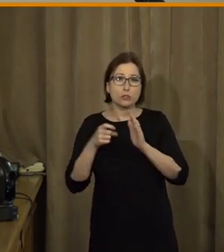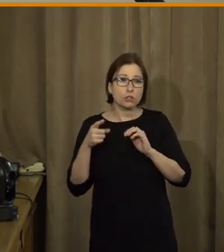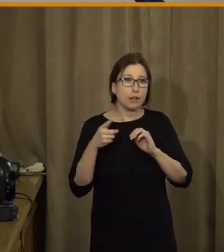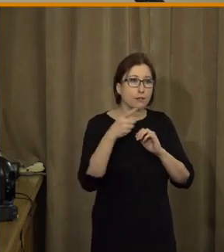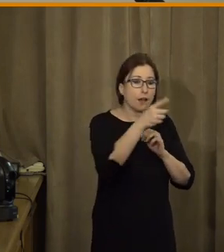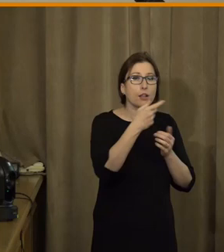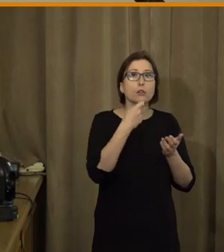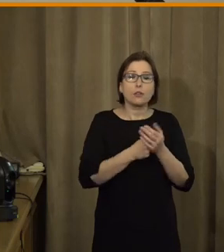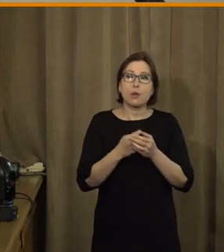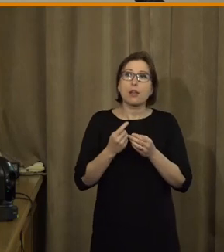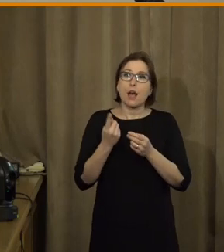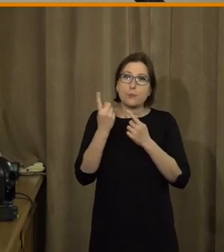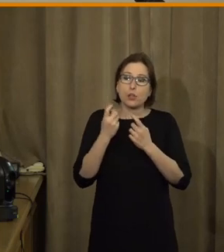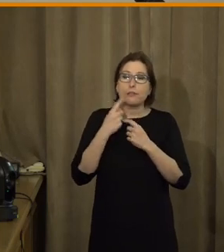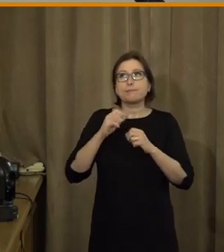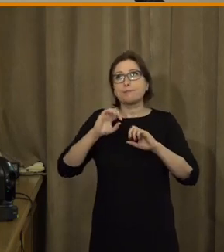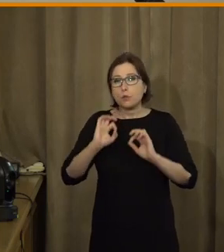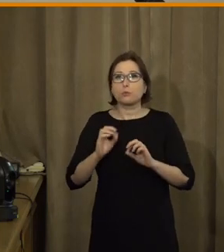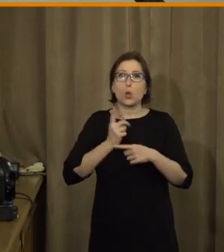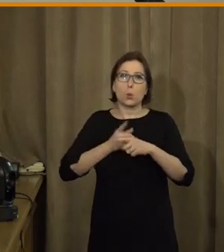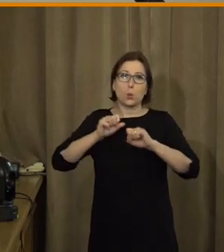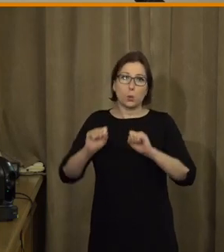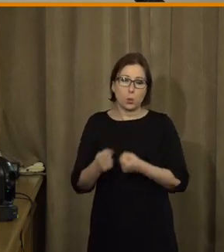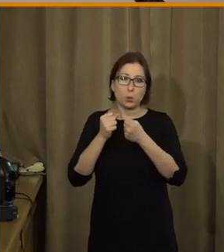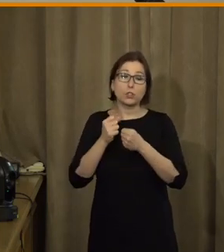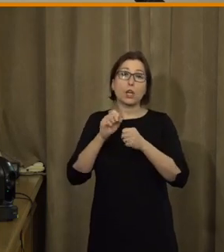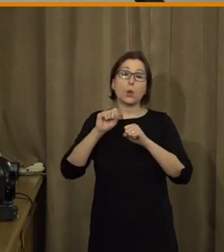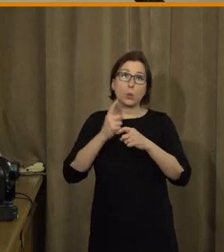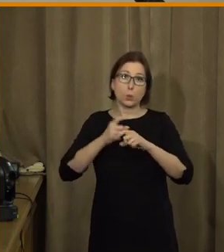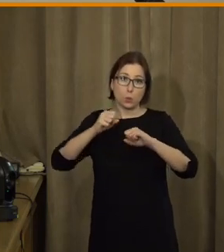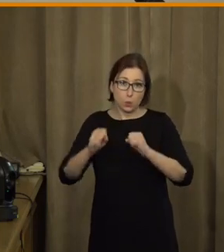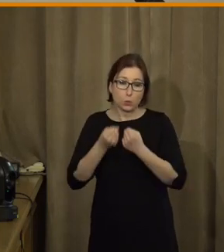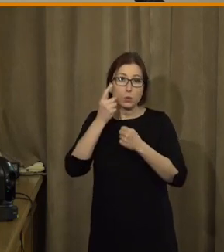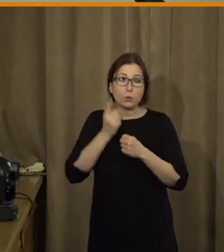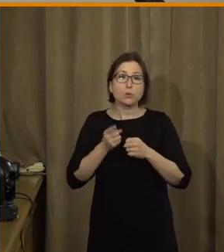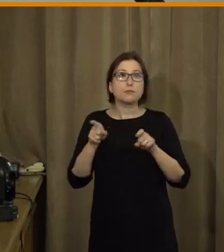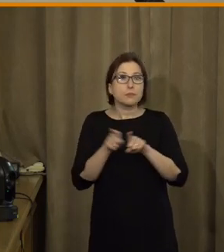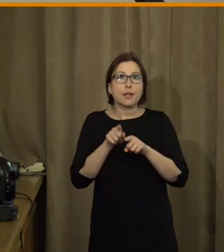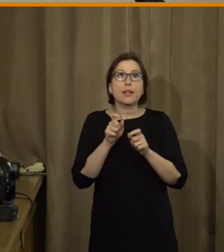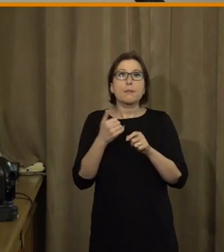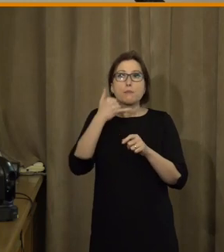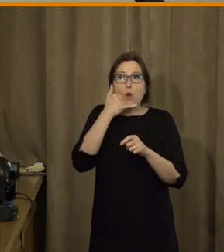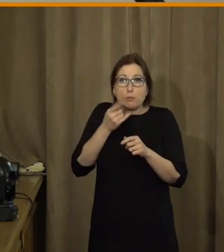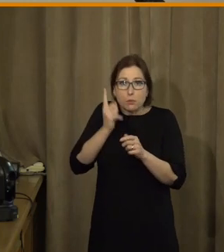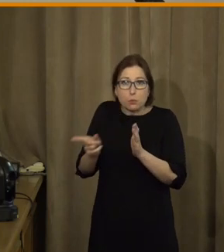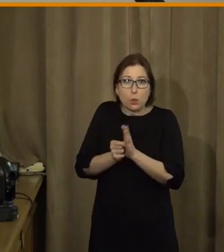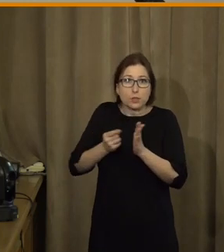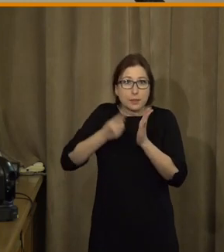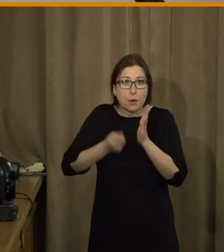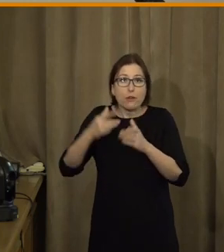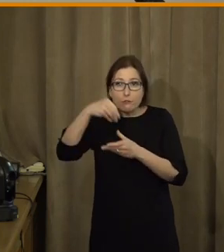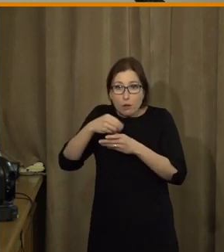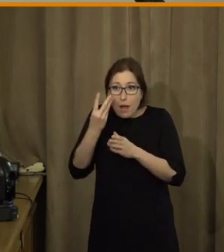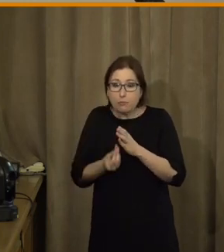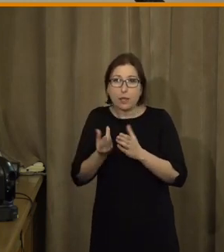nějaká jako motivace, dobře zřídím si bankovní účet, a když už chci bankovní účet, tak už dneska musím mít v řadě bank, mobilní telefon s nějakou